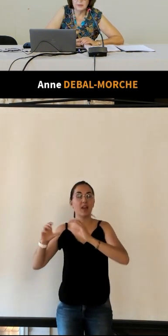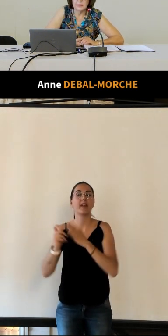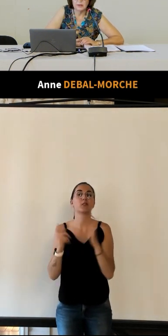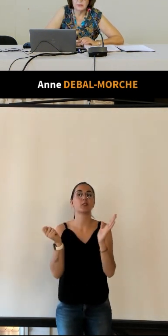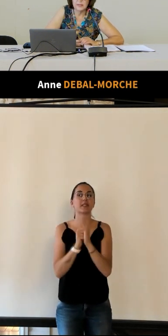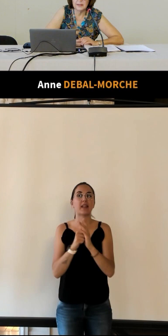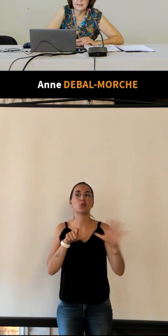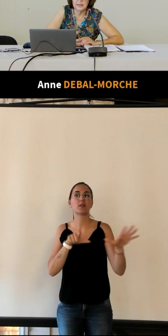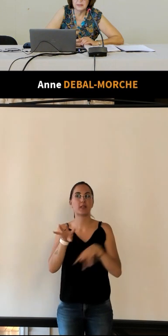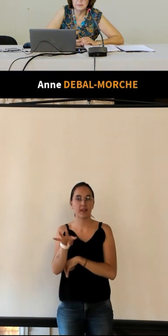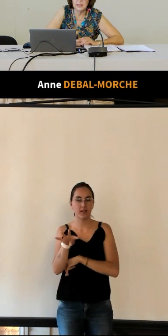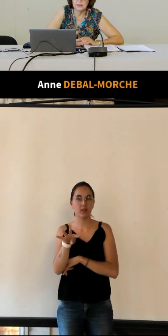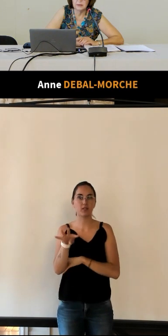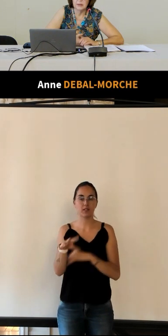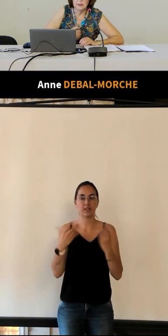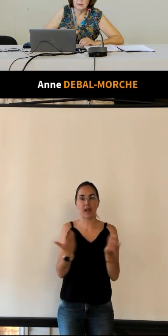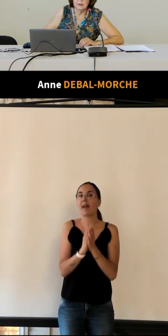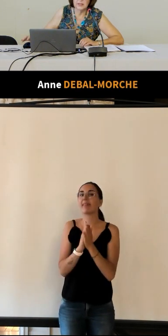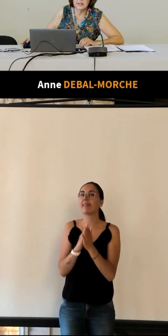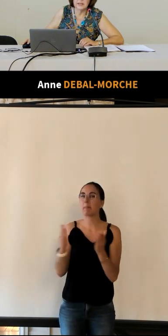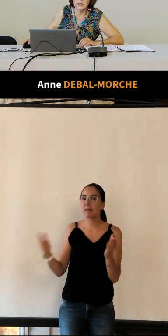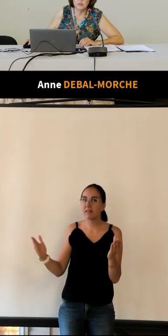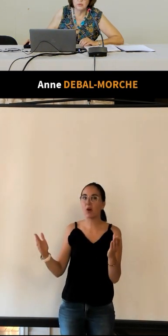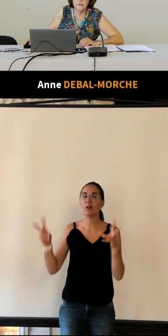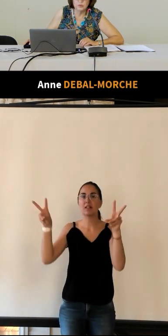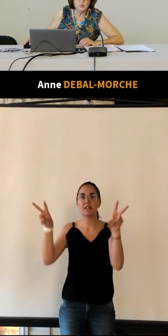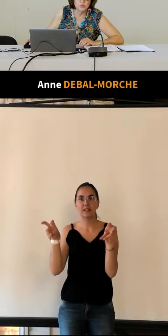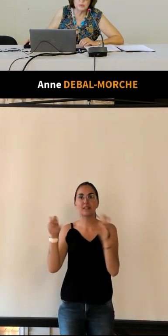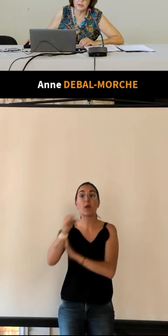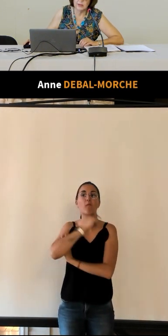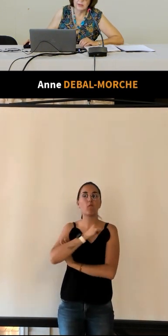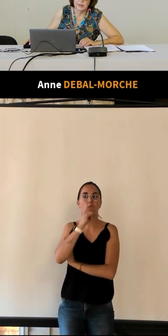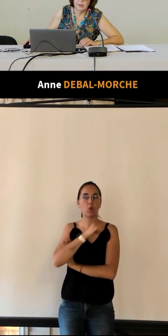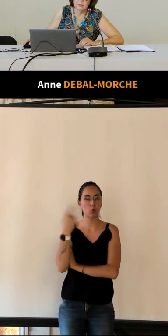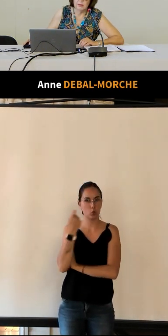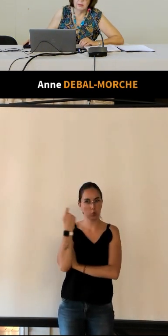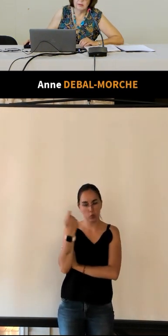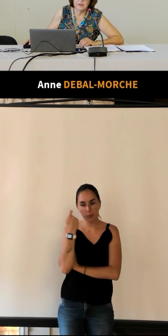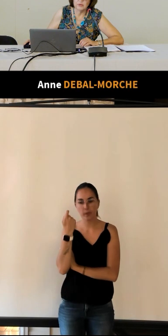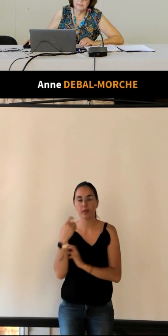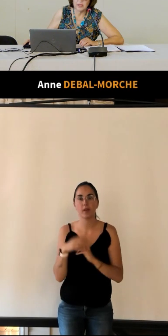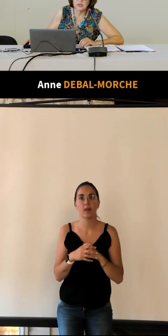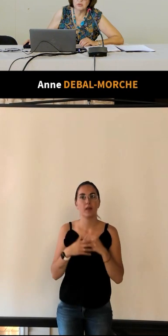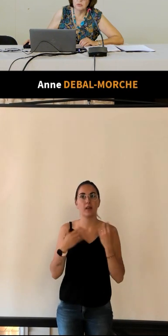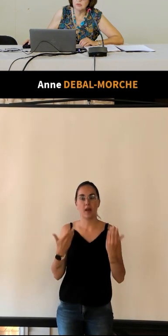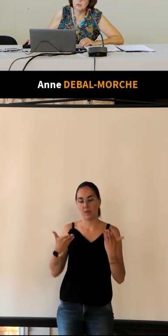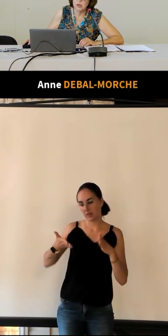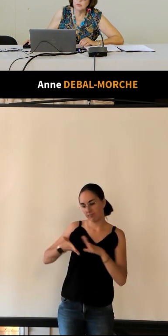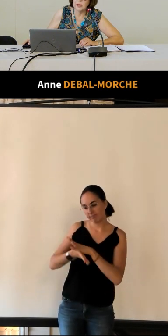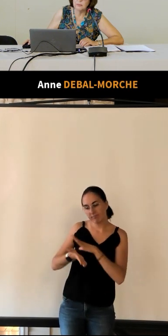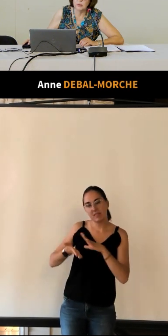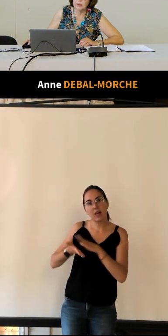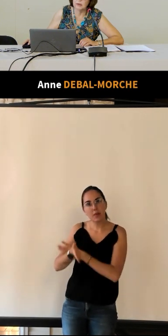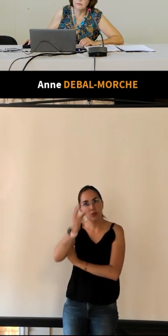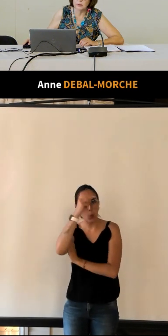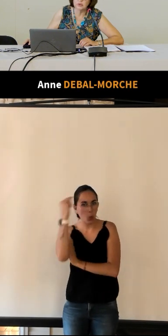1974 il y a un dépliant qui s'intitule le vieux tour avec une impression en